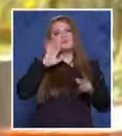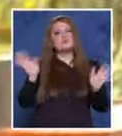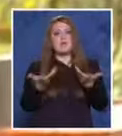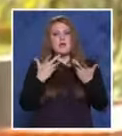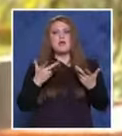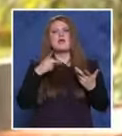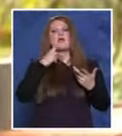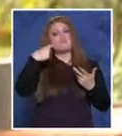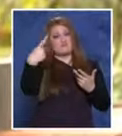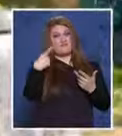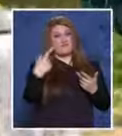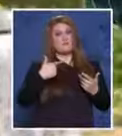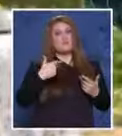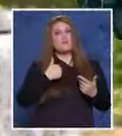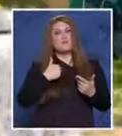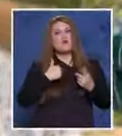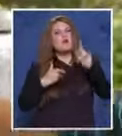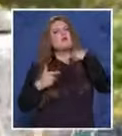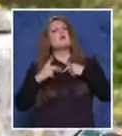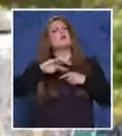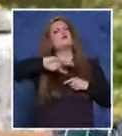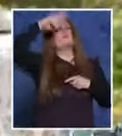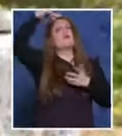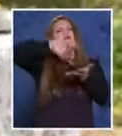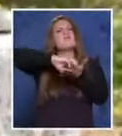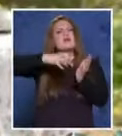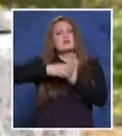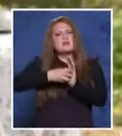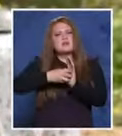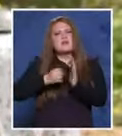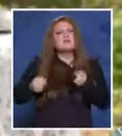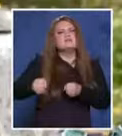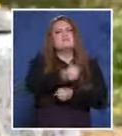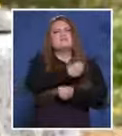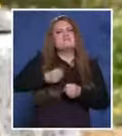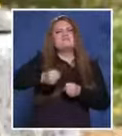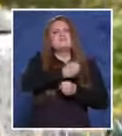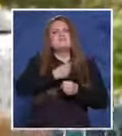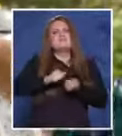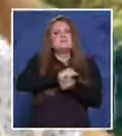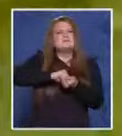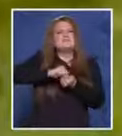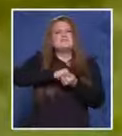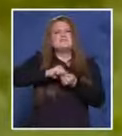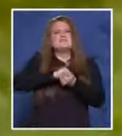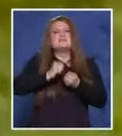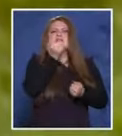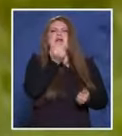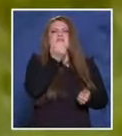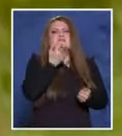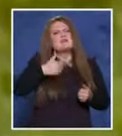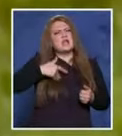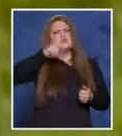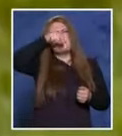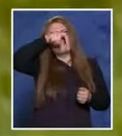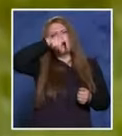Тръгваме с Денчо в горната махалема. Един човек да се смели една царевичка за шест пиленца. При стои време